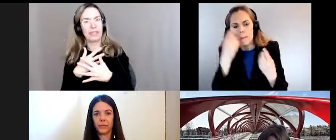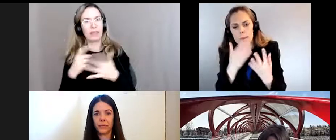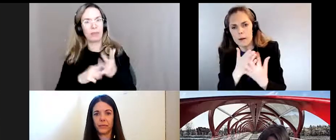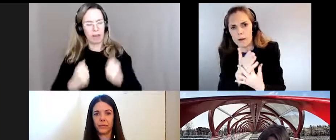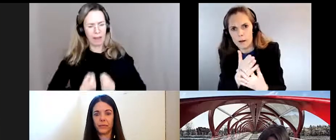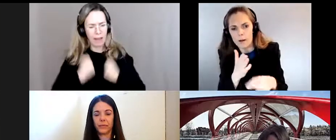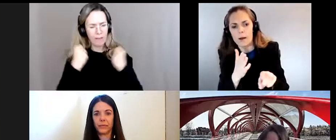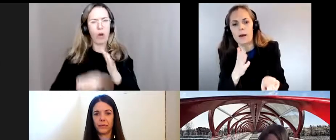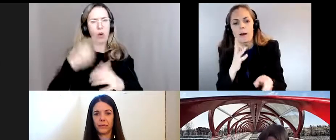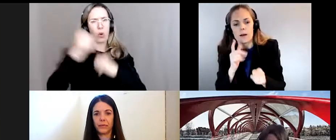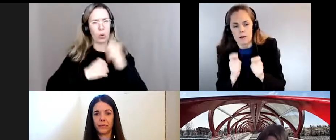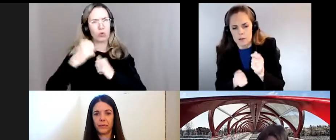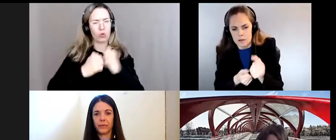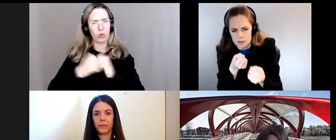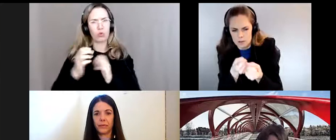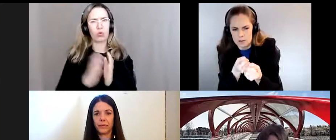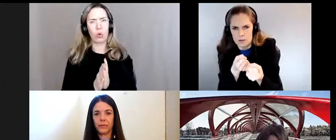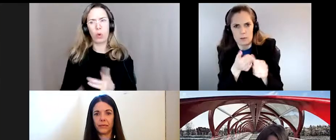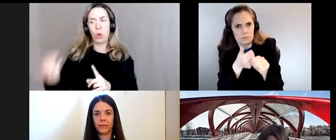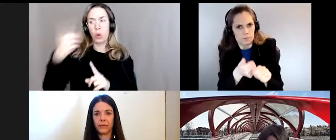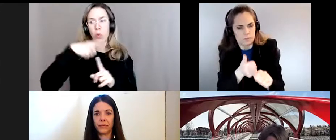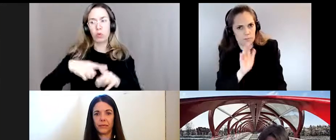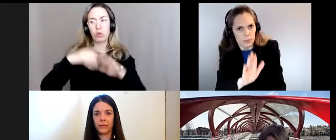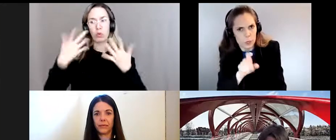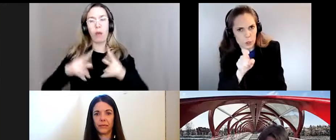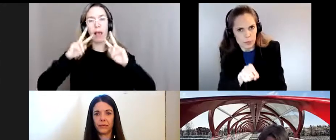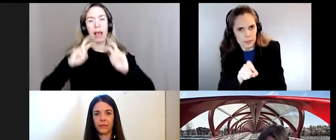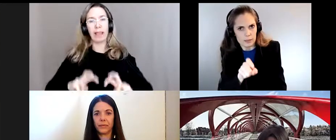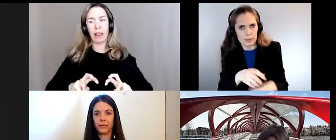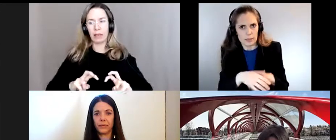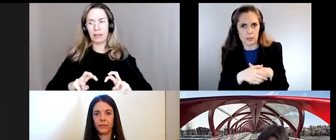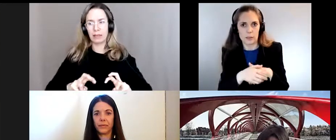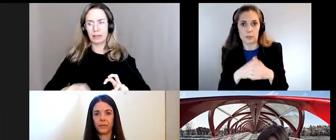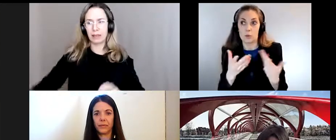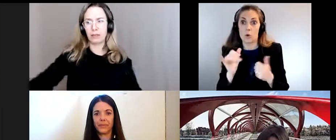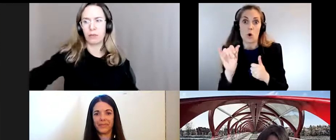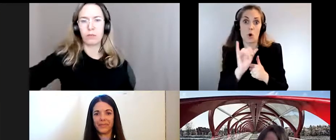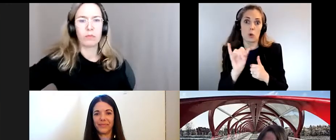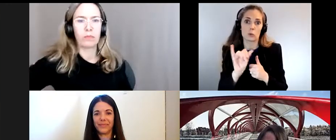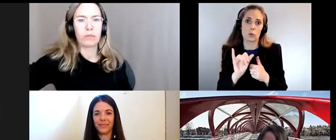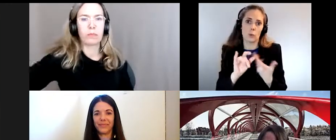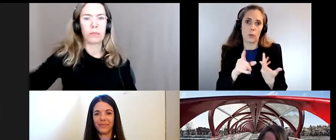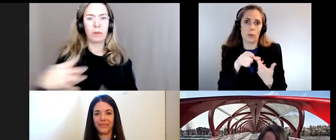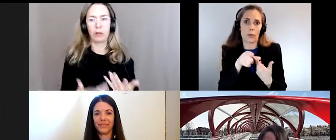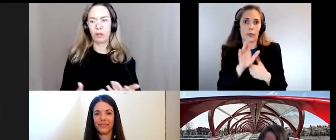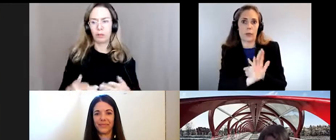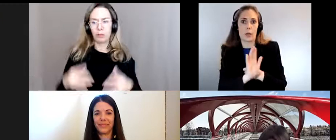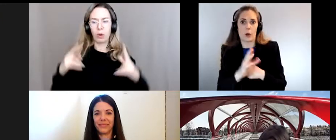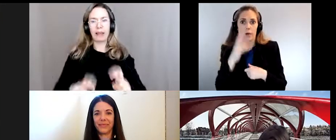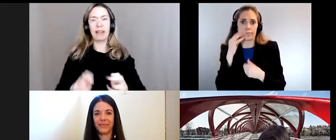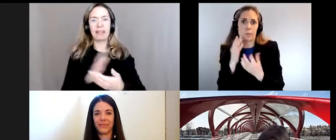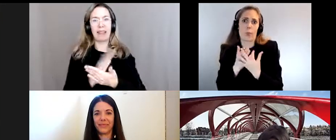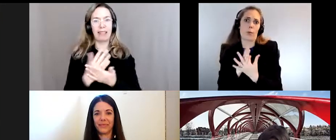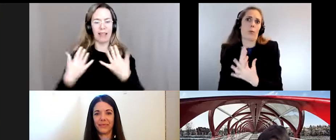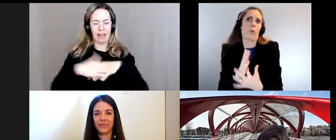reconstruction en plus de l'analyse qui tient compte du genre ou de l'analyse intersectionnelle qui